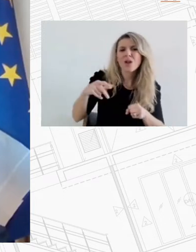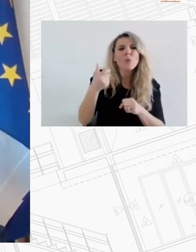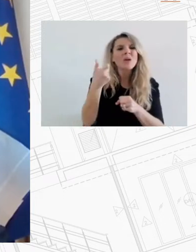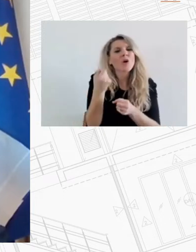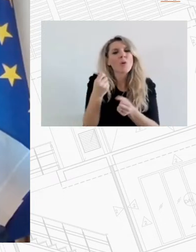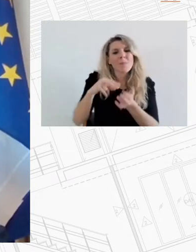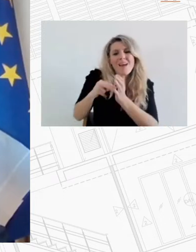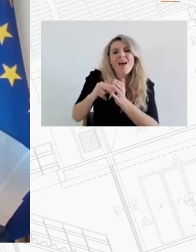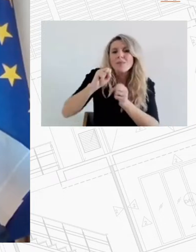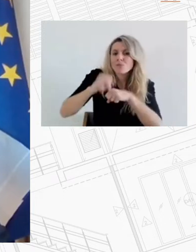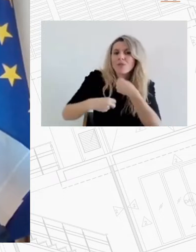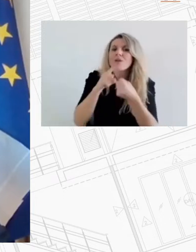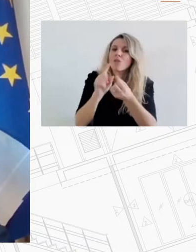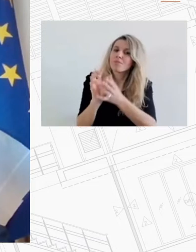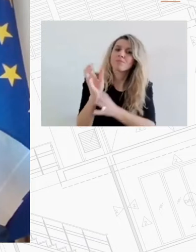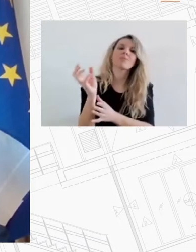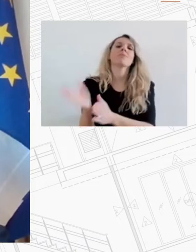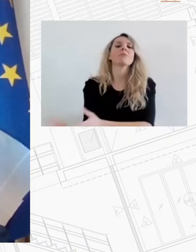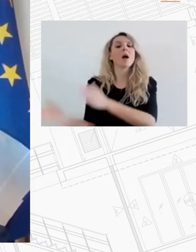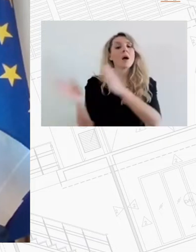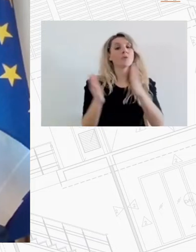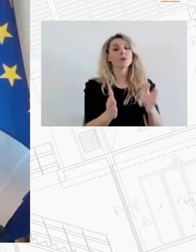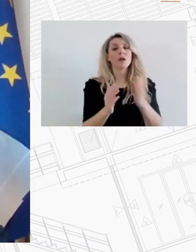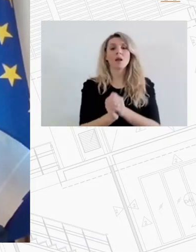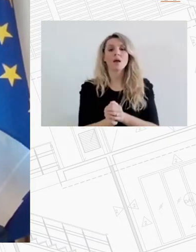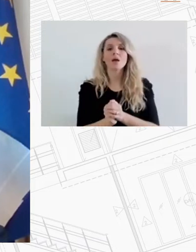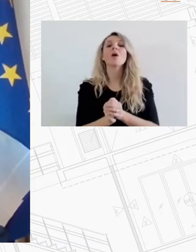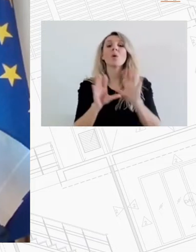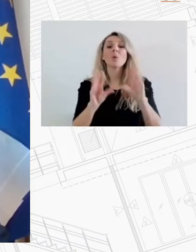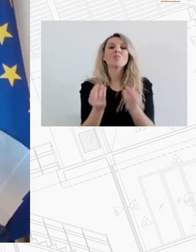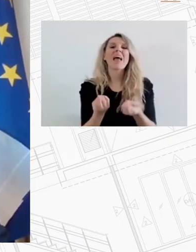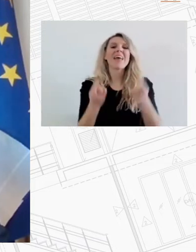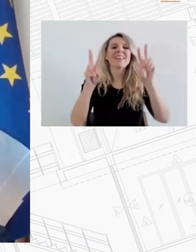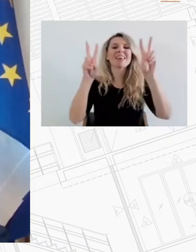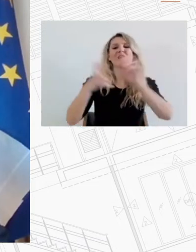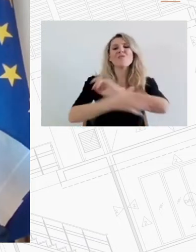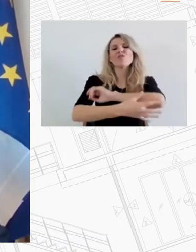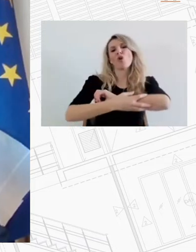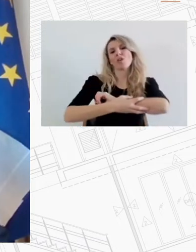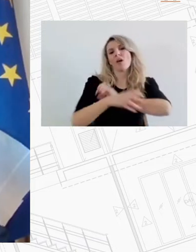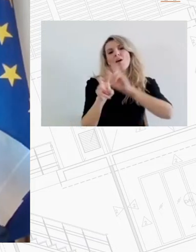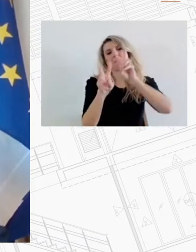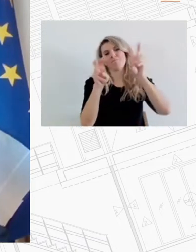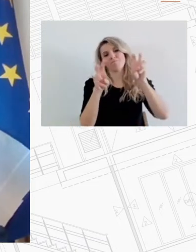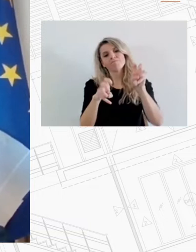είναι και η αντιμετώπιση του φαινομένου της ενεργειακής φτώχειας θα έλεγα λοιπόν